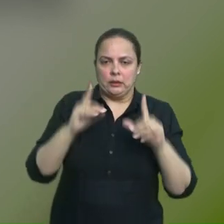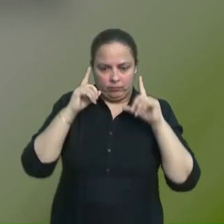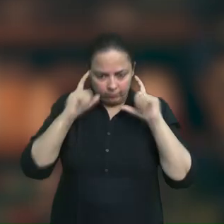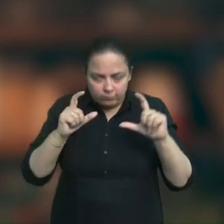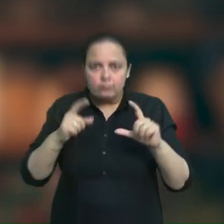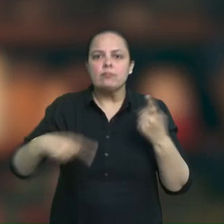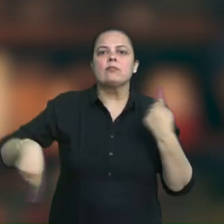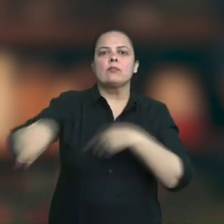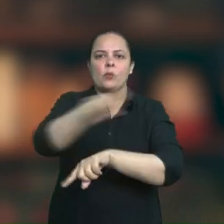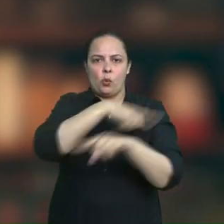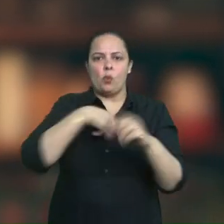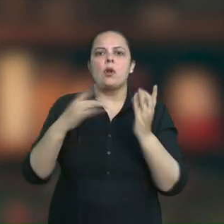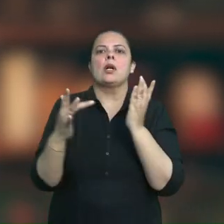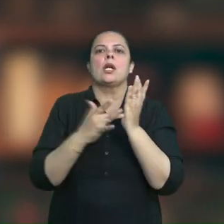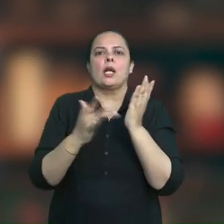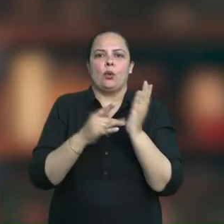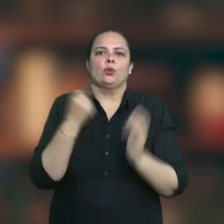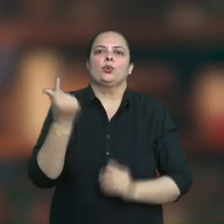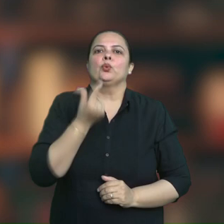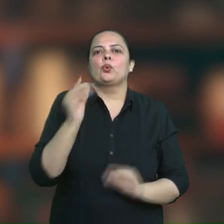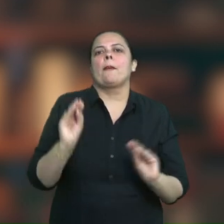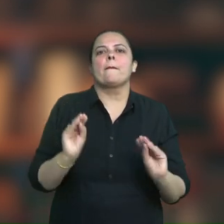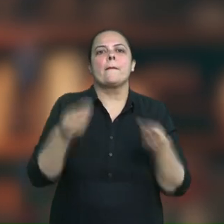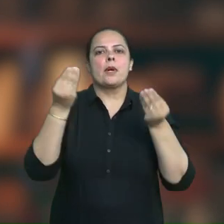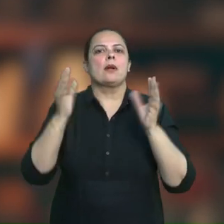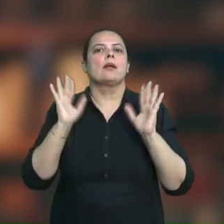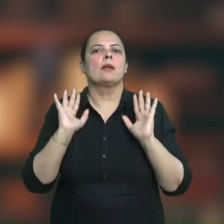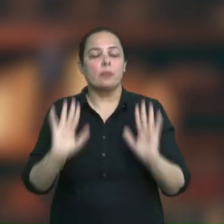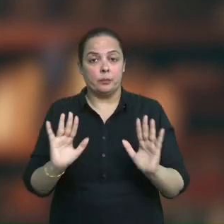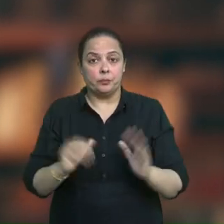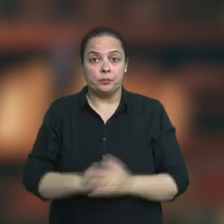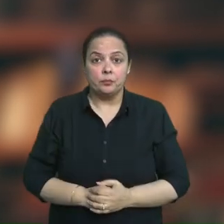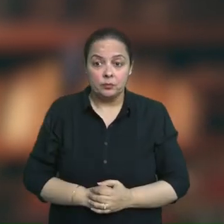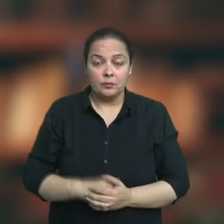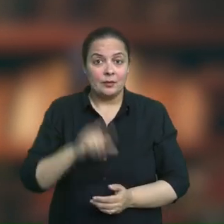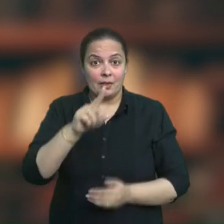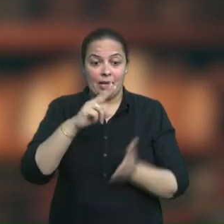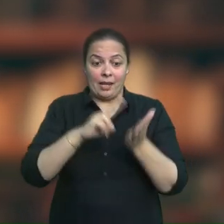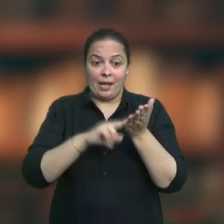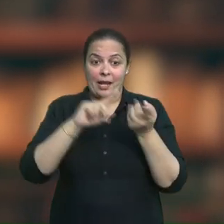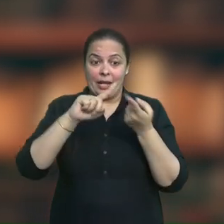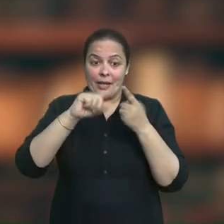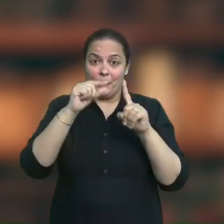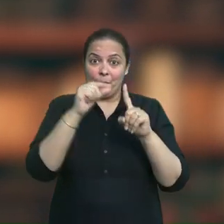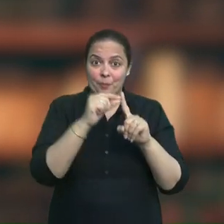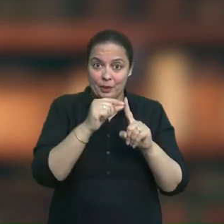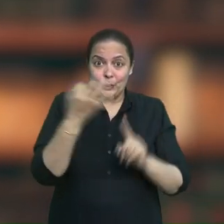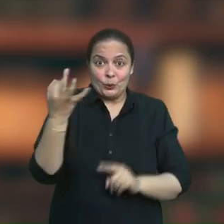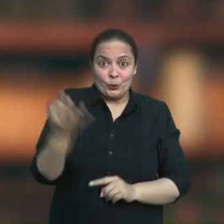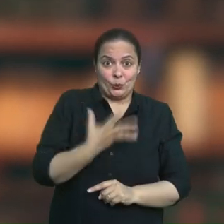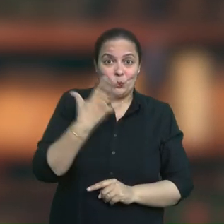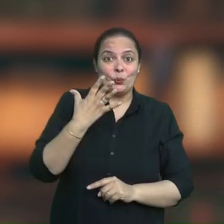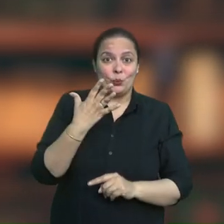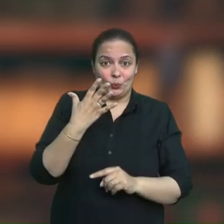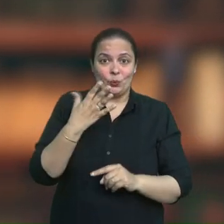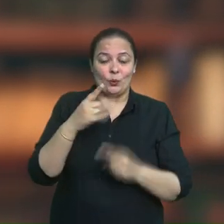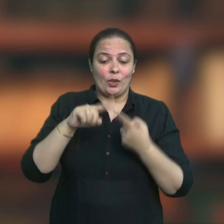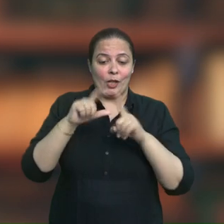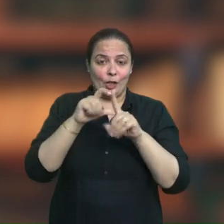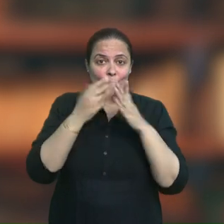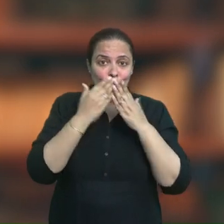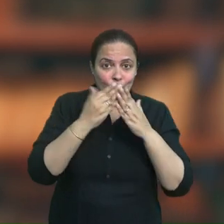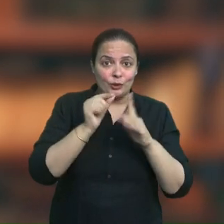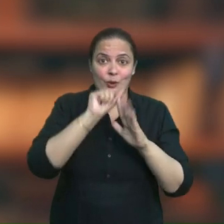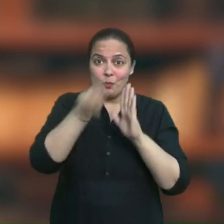जोर दिया है इस शिक्षा नीती में ICT का उदेश्य शिक्षन की प्रक्रिया को बढ़ावा देकर शिक्षा की